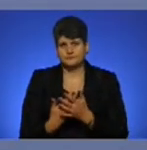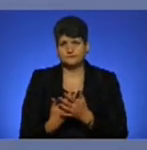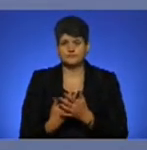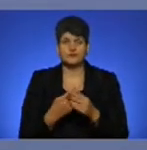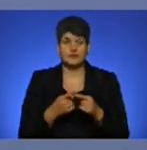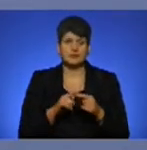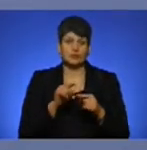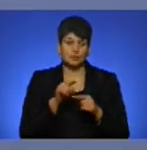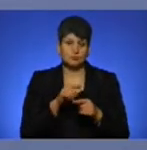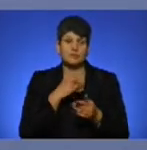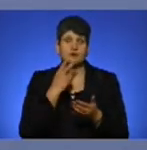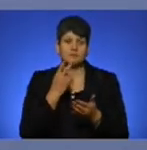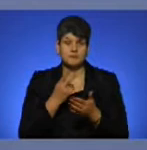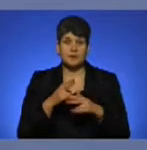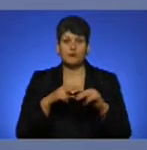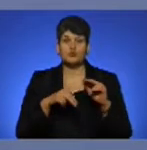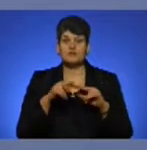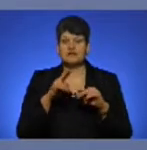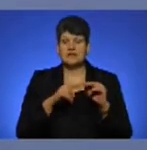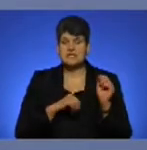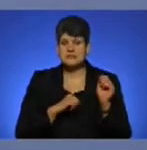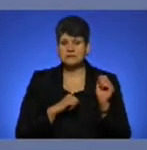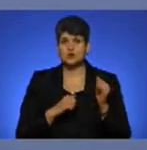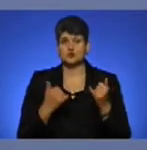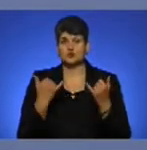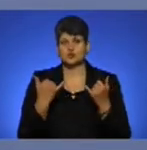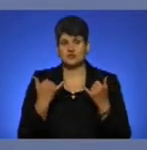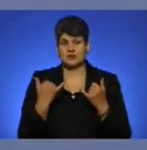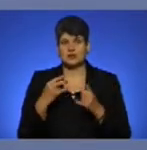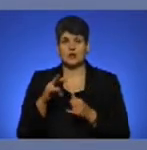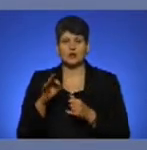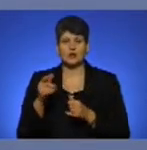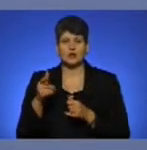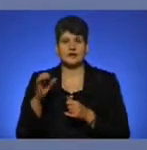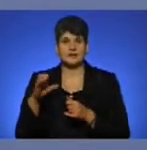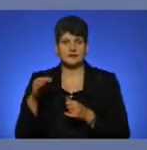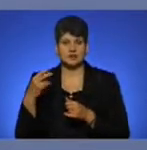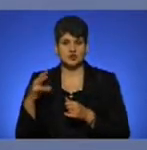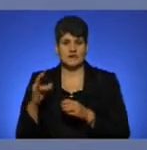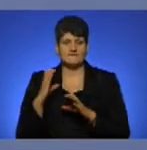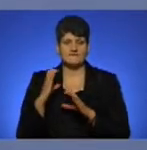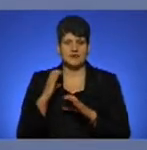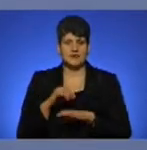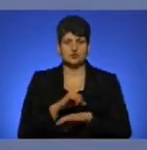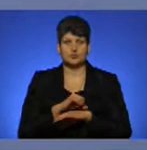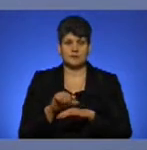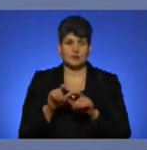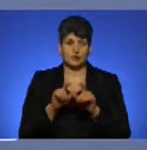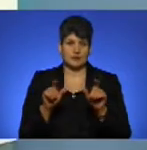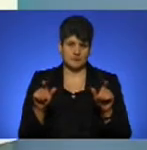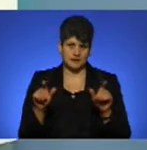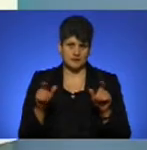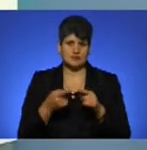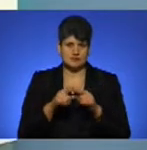даній концепції передбачено будівництво сучасного логістичного вантажного митного терміналу. Це ми